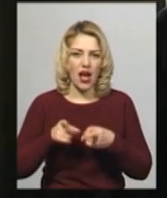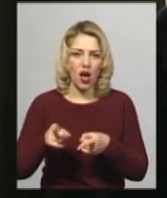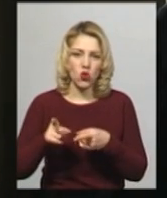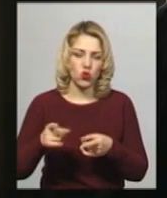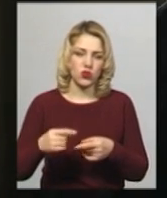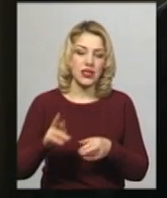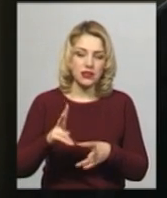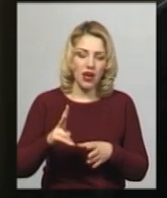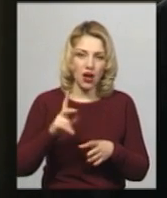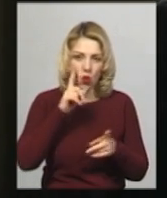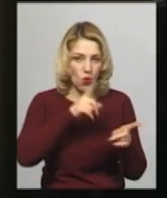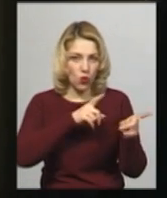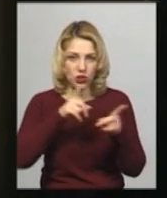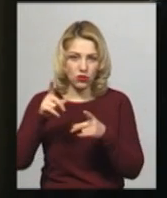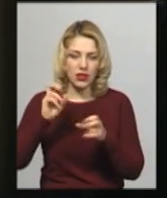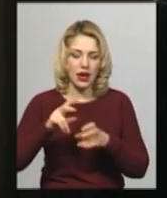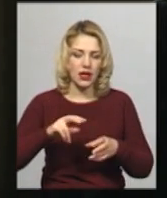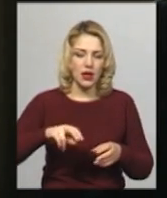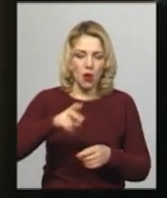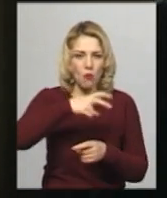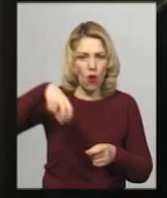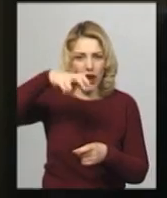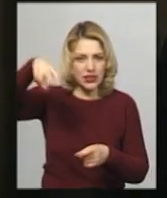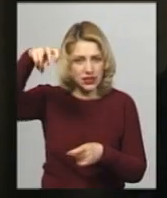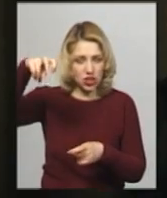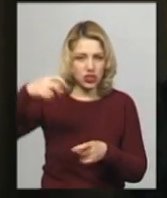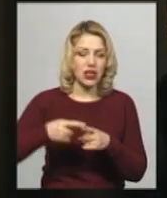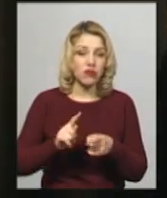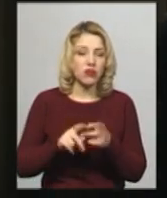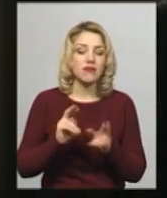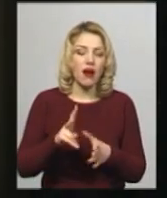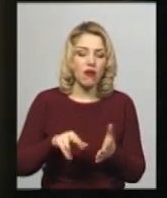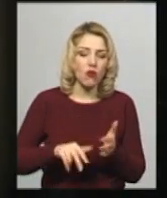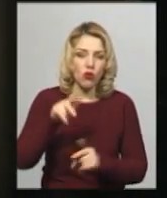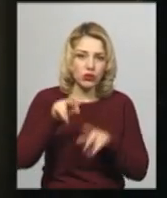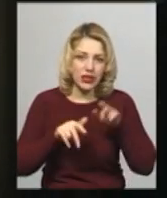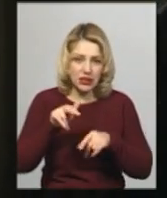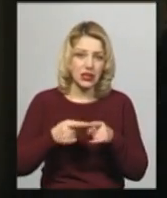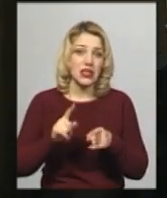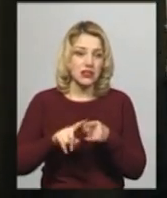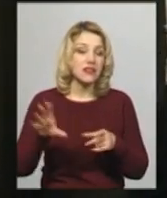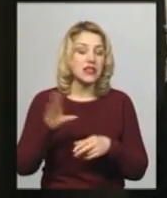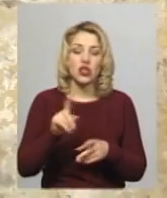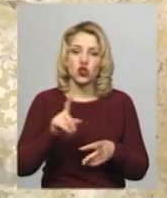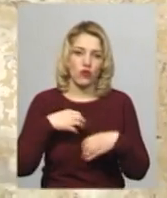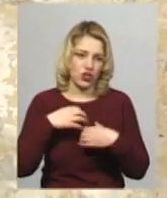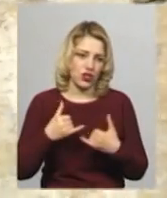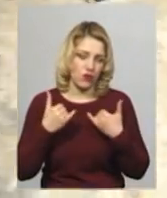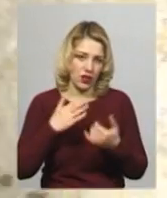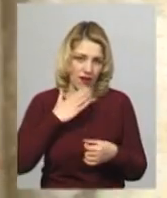пересуватися по ліснічній клітці. Все, що для нас важливо, все, що важливо для військ без призначення.